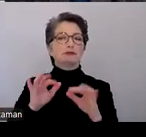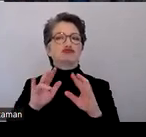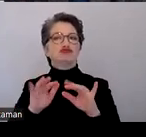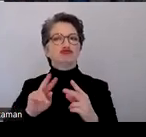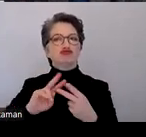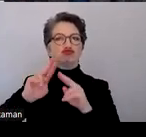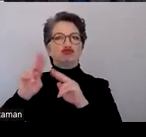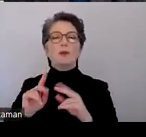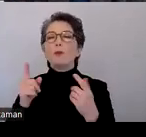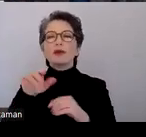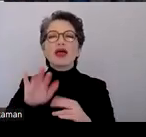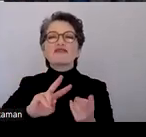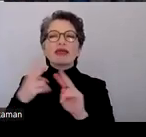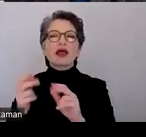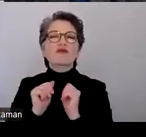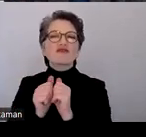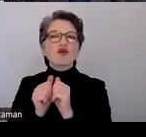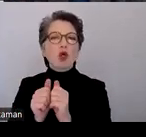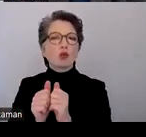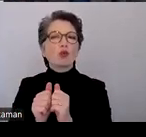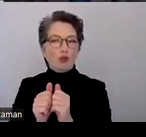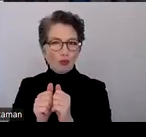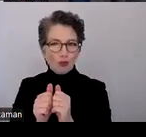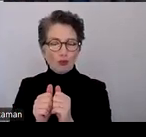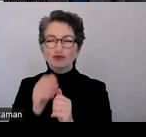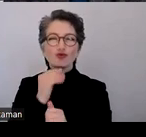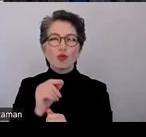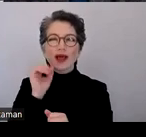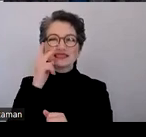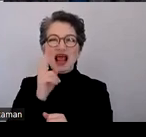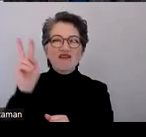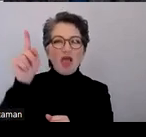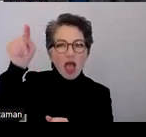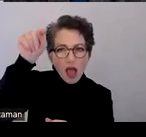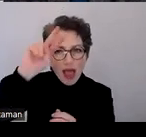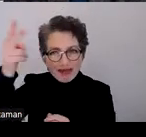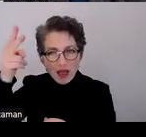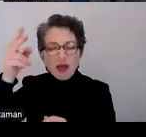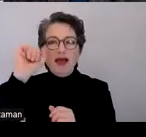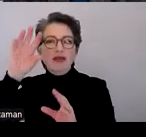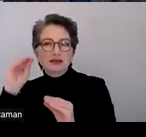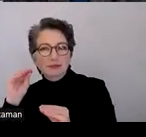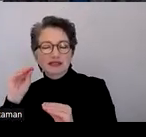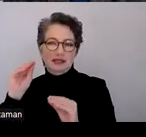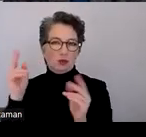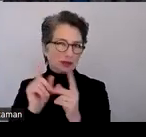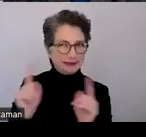Änderungsverfolgung und die schon sehr schön ist im Prinzip auch erreichbar mit